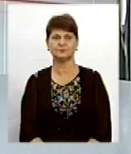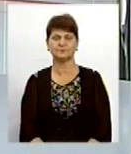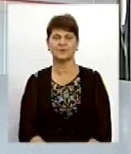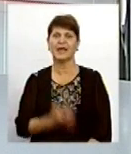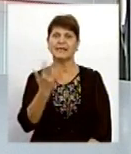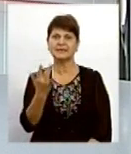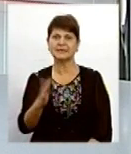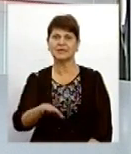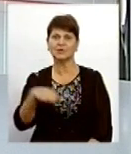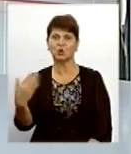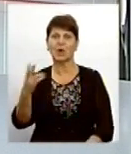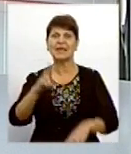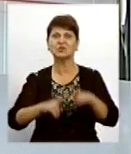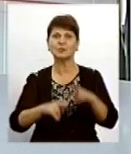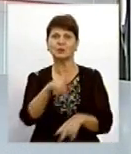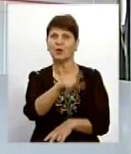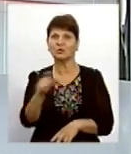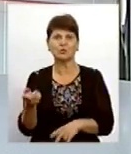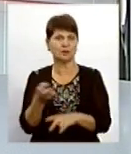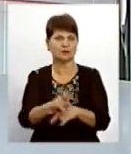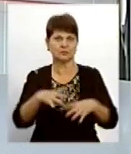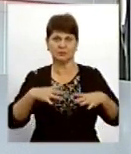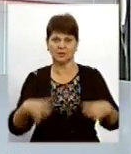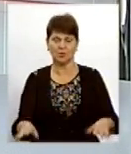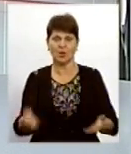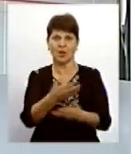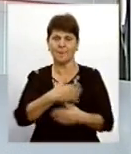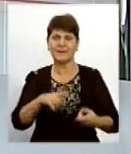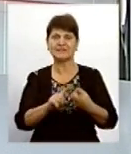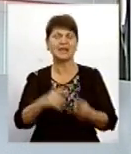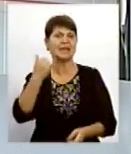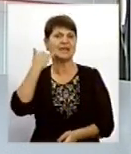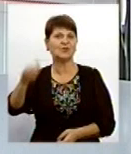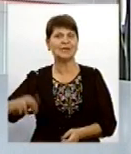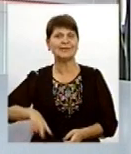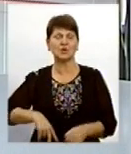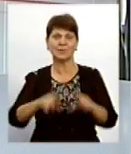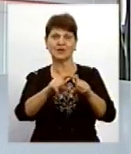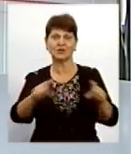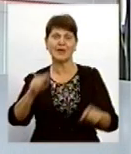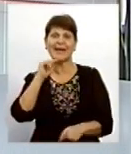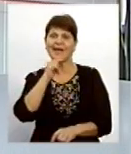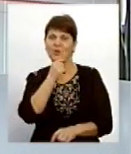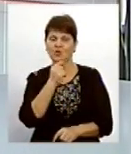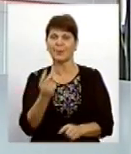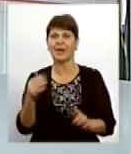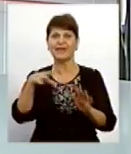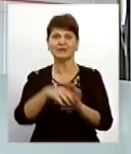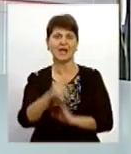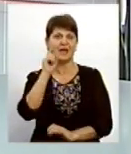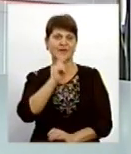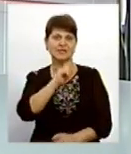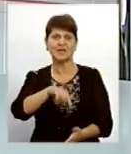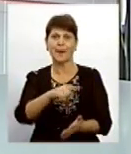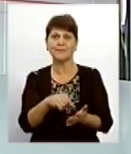Оскільки сторона забудовника до людей так і не вийшла, ми зв'язали з телефоном із директором департаменту економіки та інвестицій Вінницької